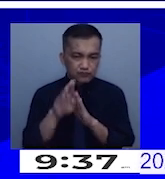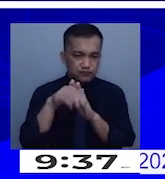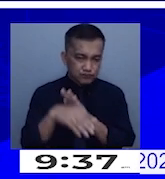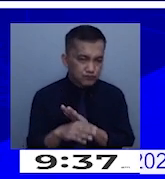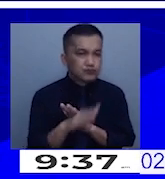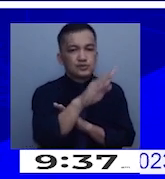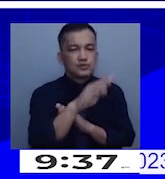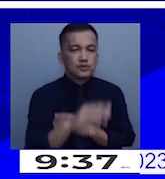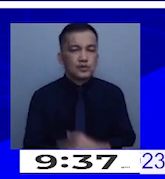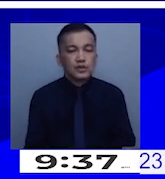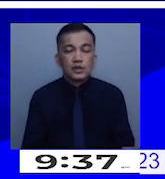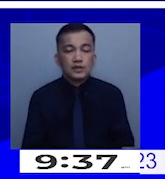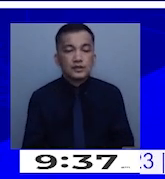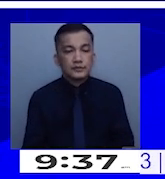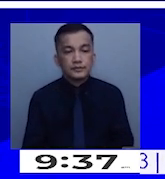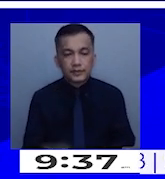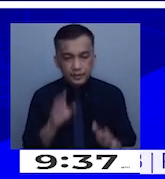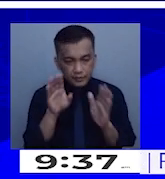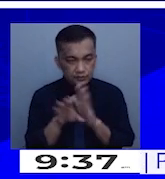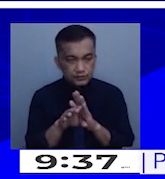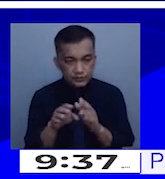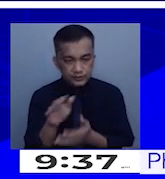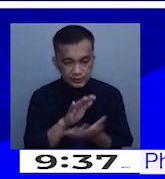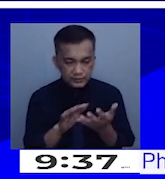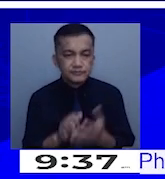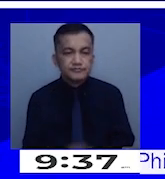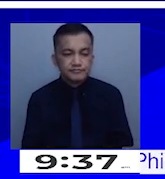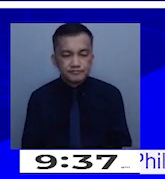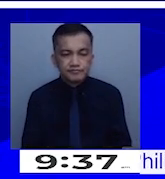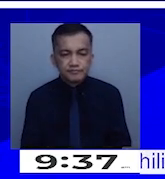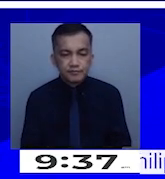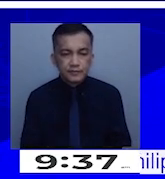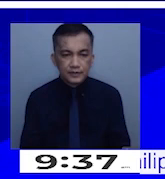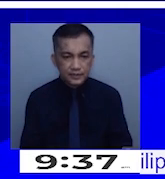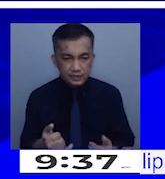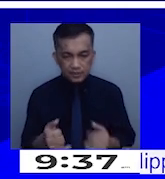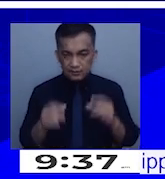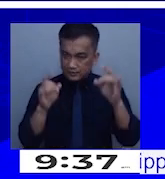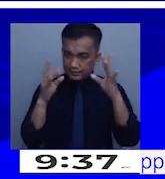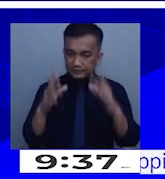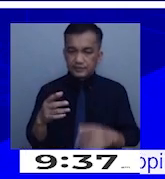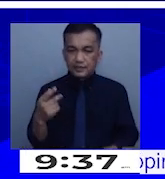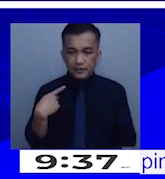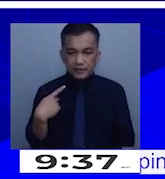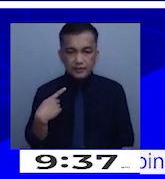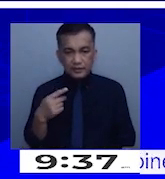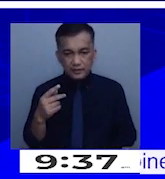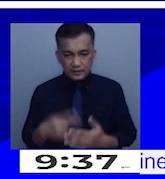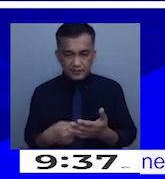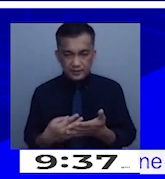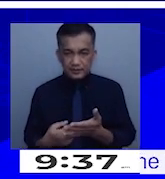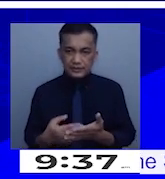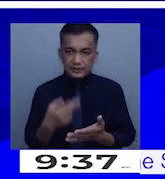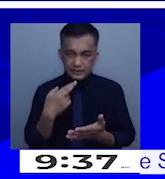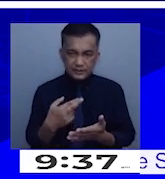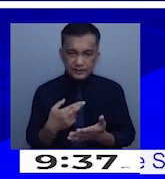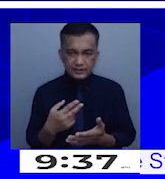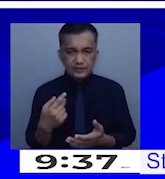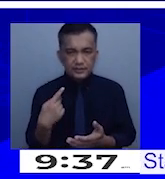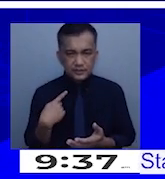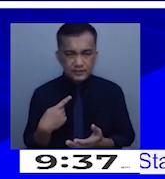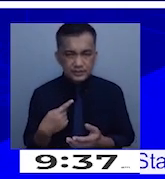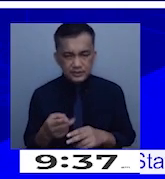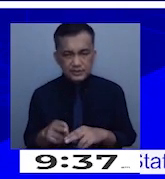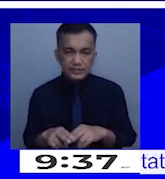So, the picture is actually mixed. Right now, of course, may mga threats tayo. Yung presyo ng bigas, nagkaroon tayo ng